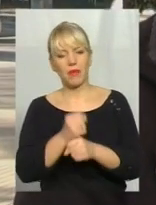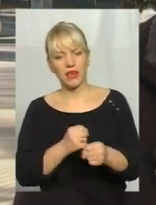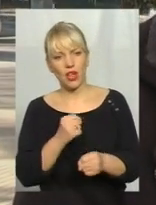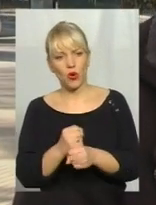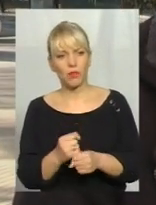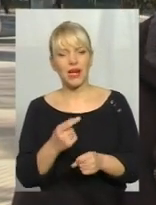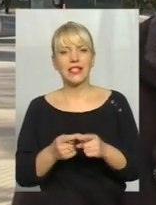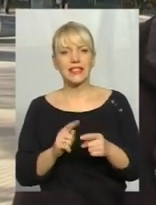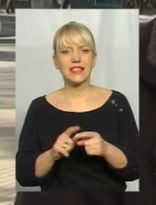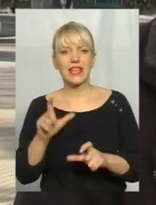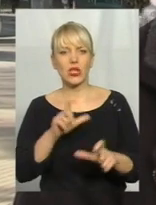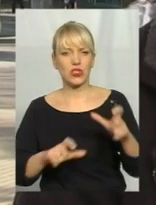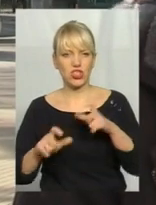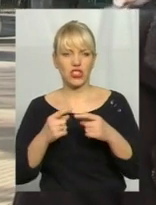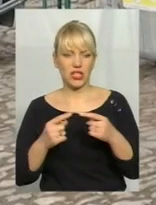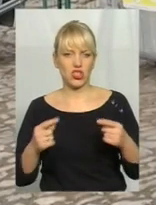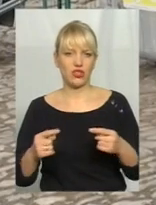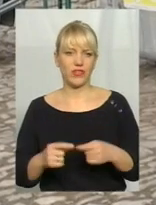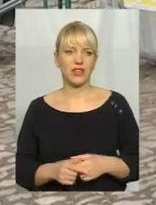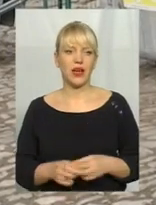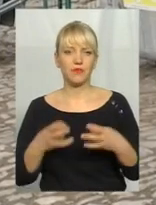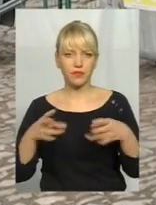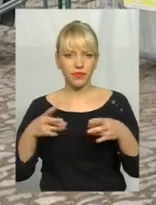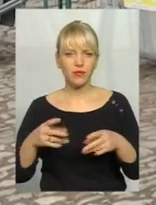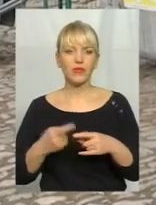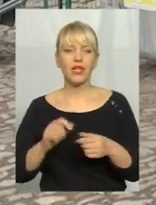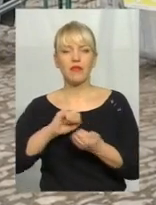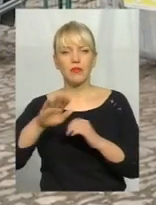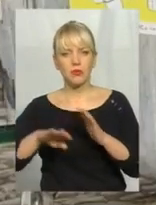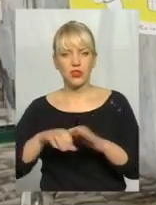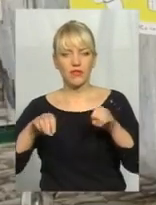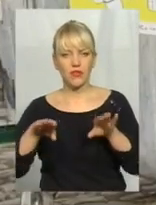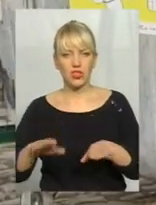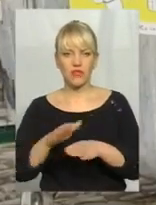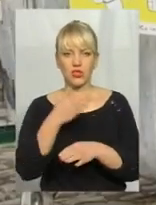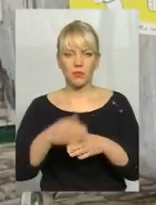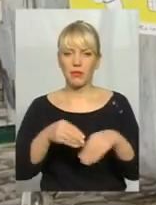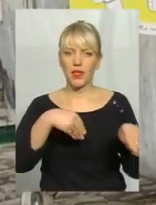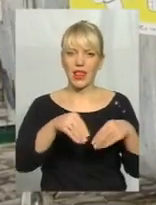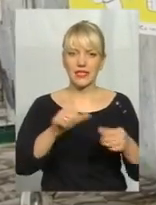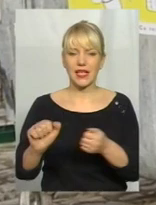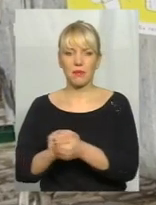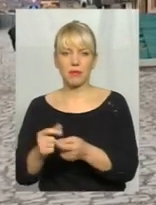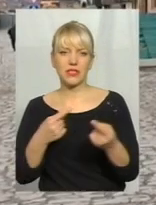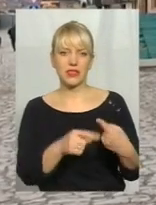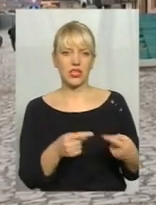токсичні речовини, там є вміст токсичних речовин. У міській раді Кам'янця вирішили відсортовувати пластики папірші з інших причин, пояснює заступник міського